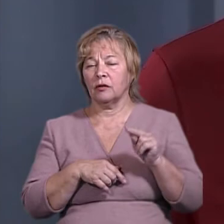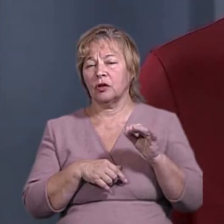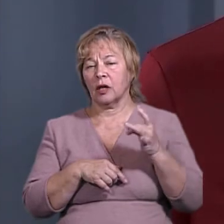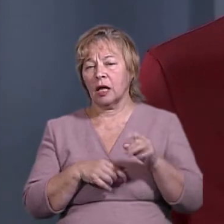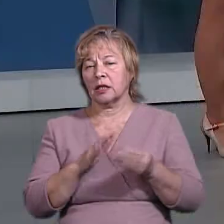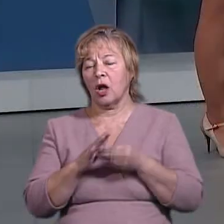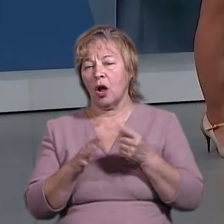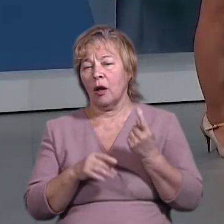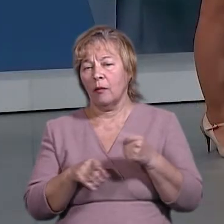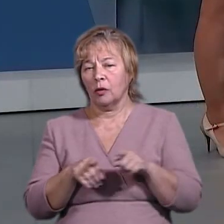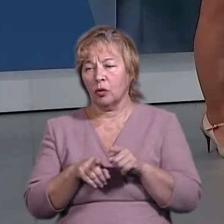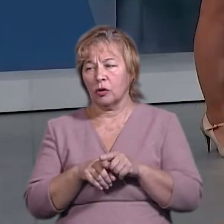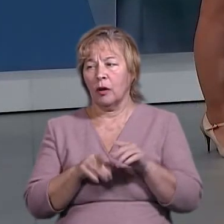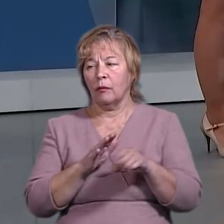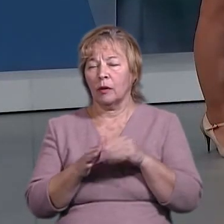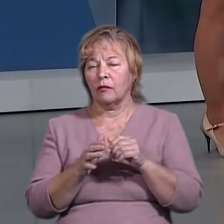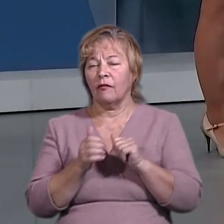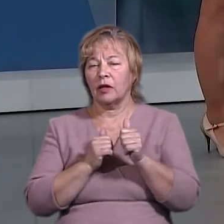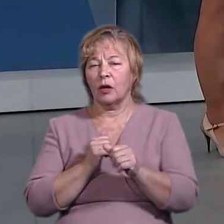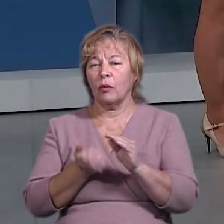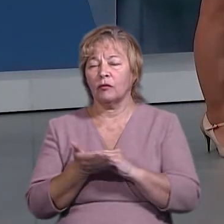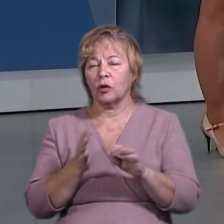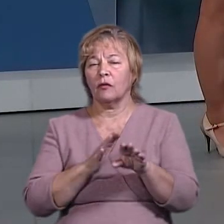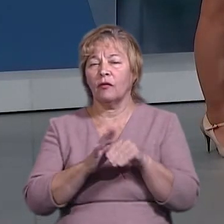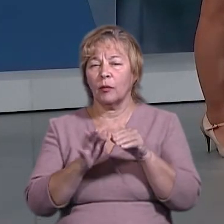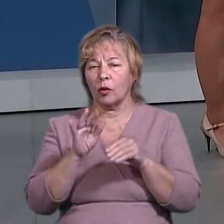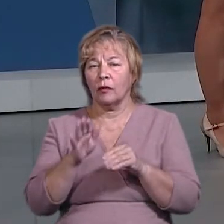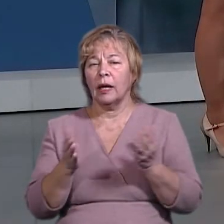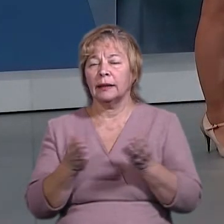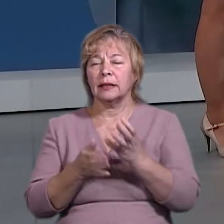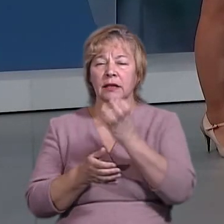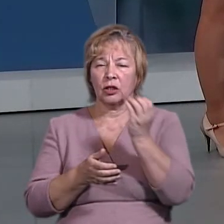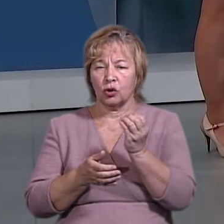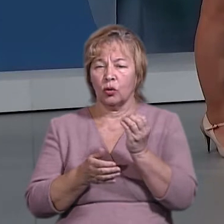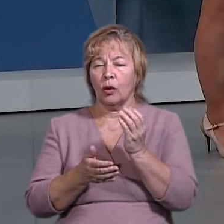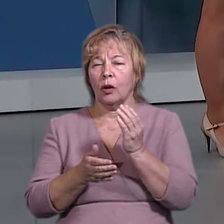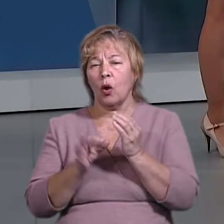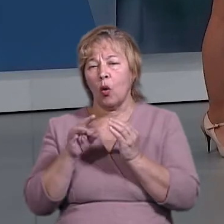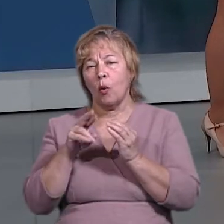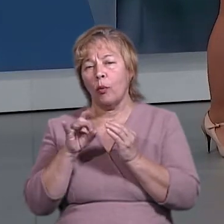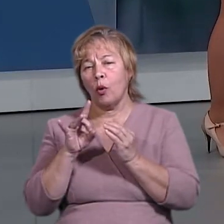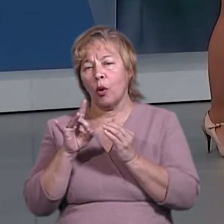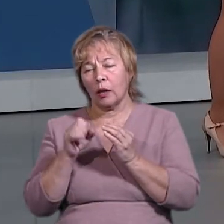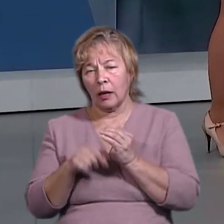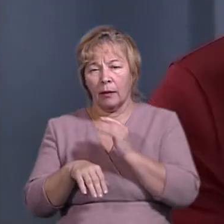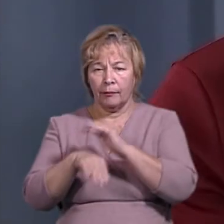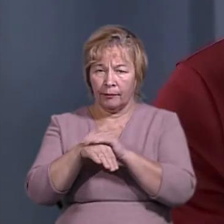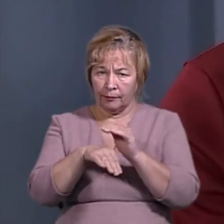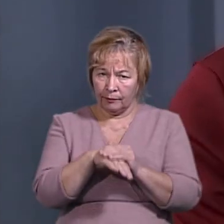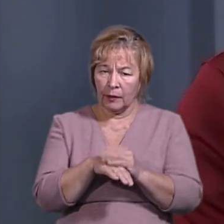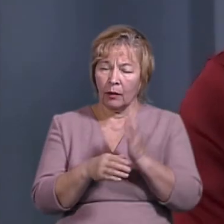областях, а також низка місцевих позачергових і повторних виборів. Десь іще опорі погрожували через виявлені